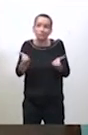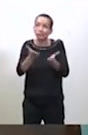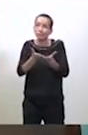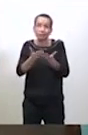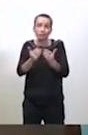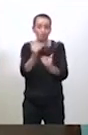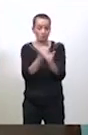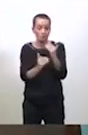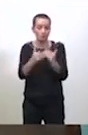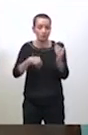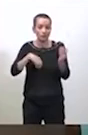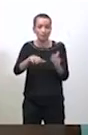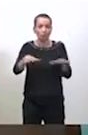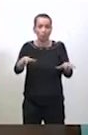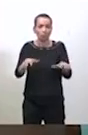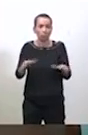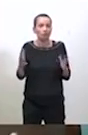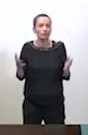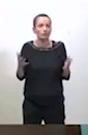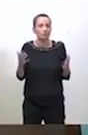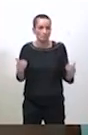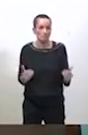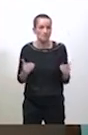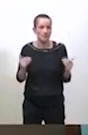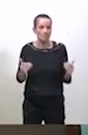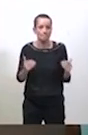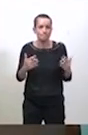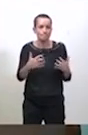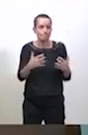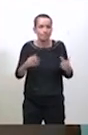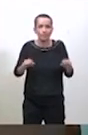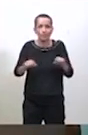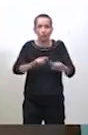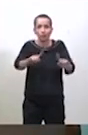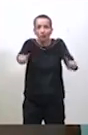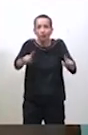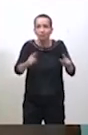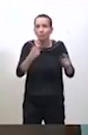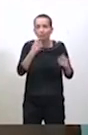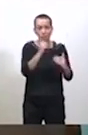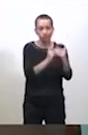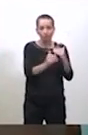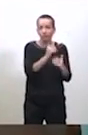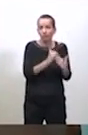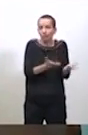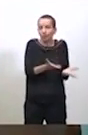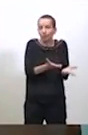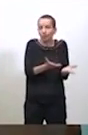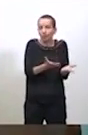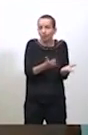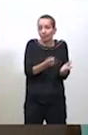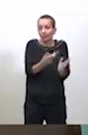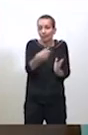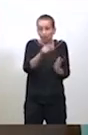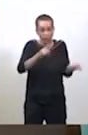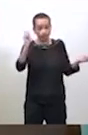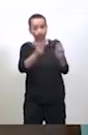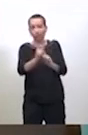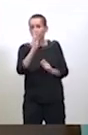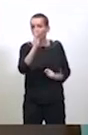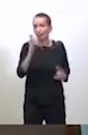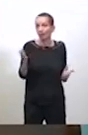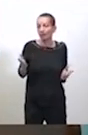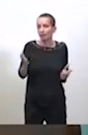programmation d'investissement qui fait qu'on ne change pas une programmation en quelques mois. C'est